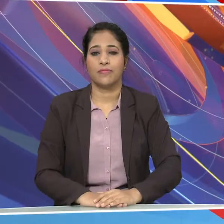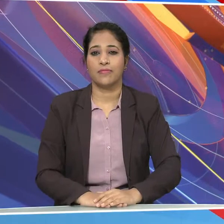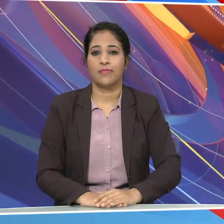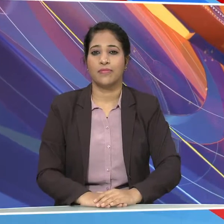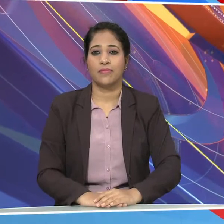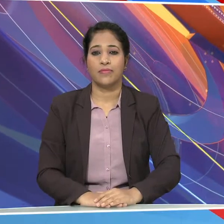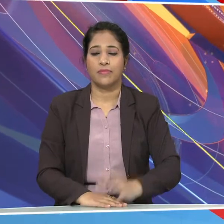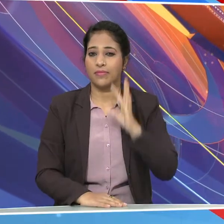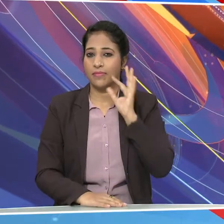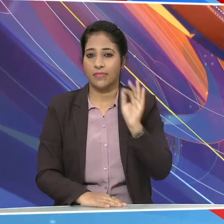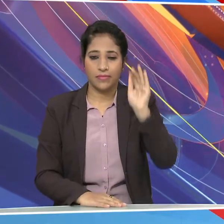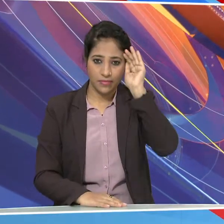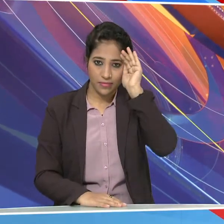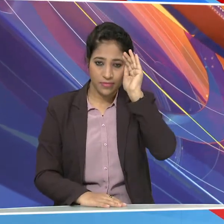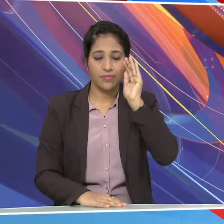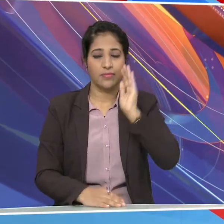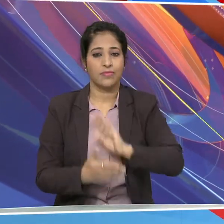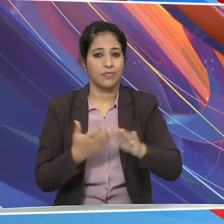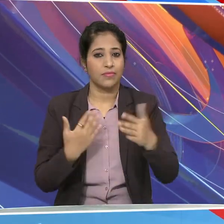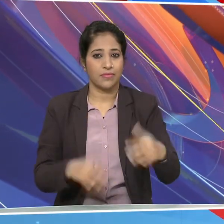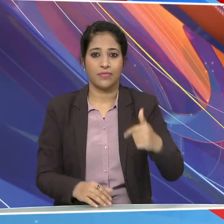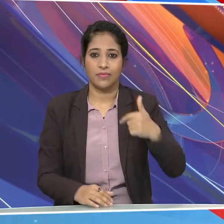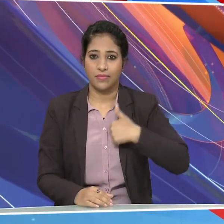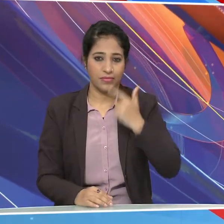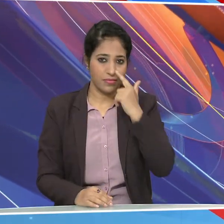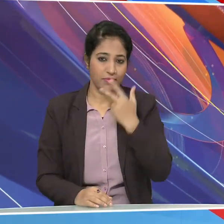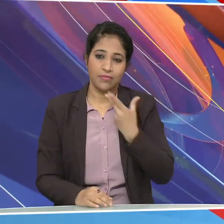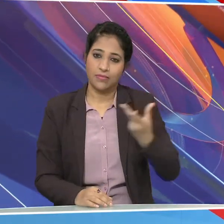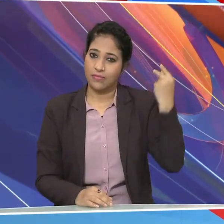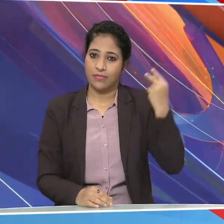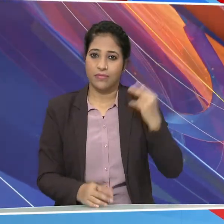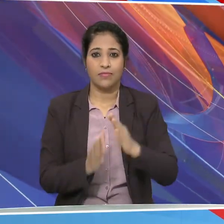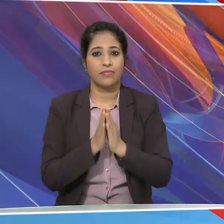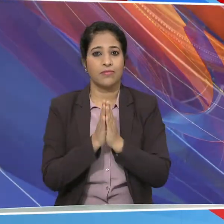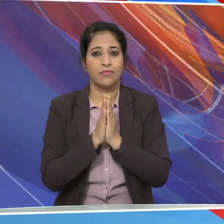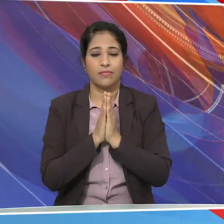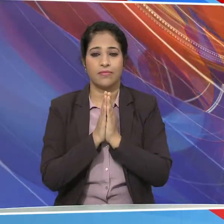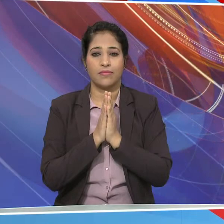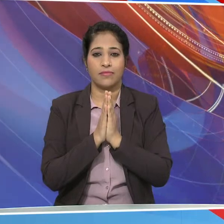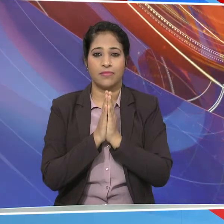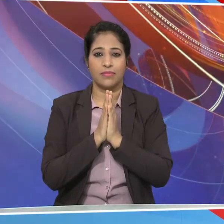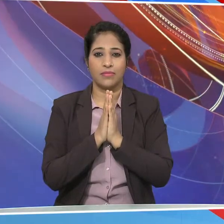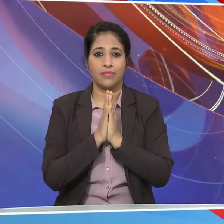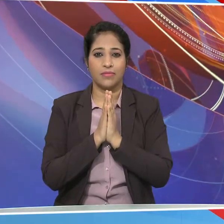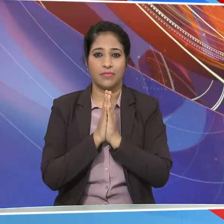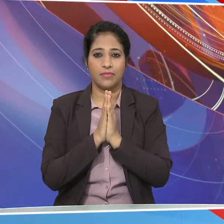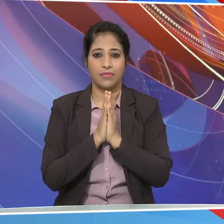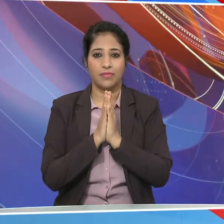और इस विशेश पुल्टिन में इतना ही मुझे और बीना को दीजे जाज़त नमस्का